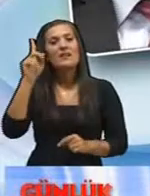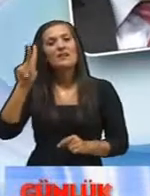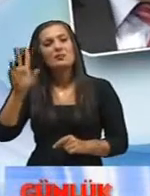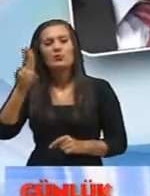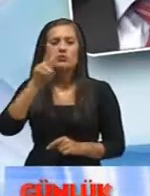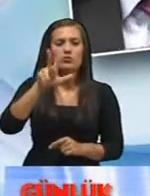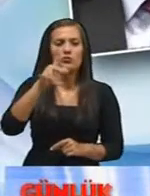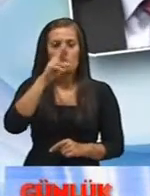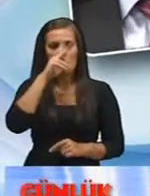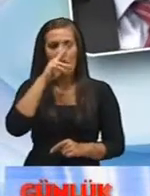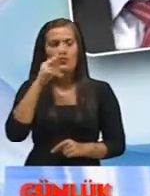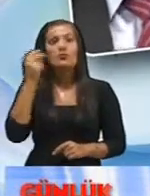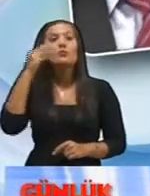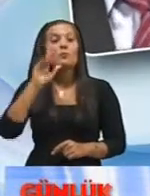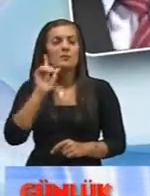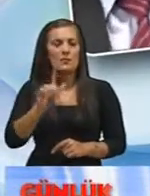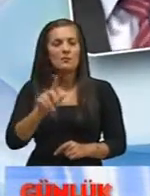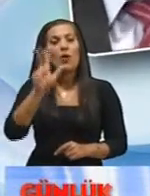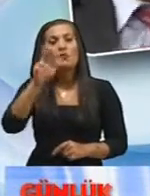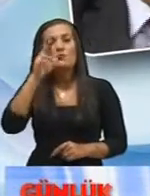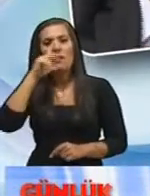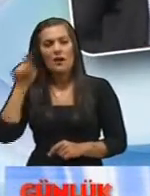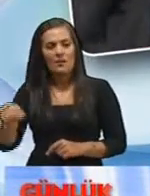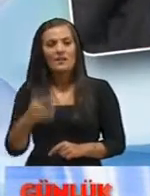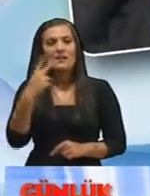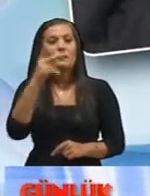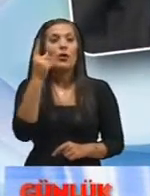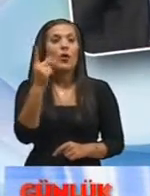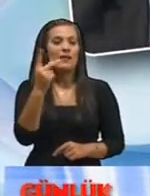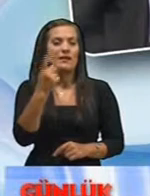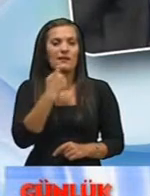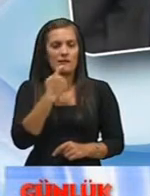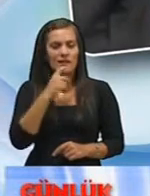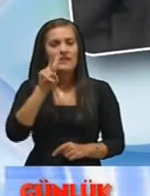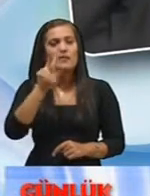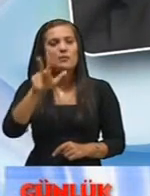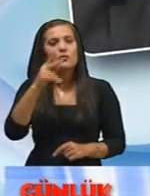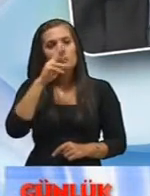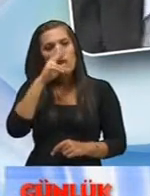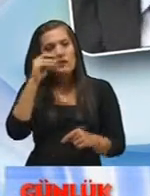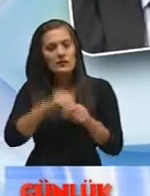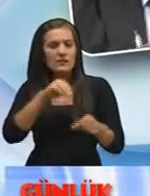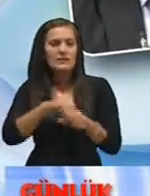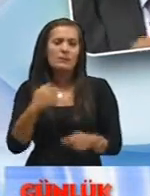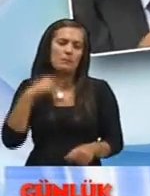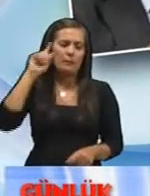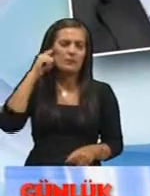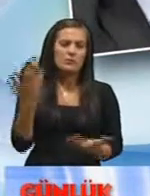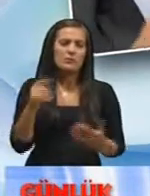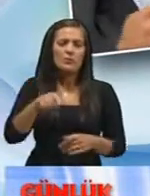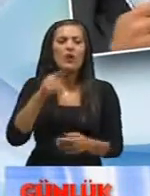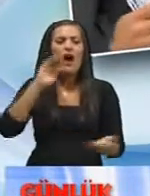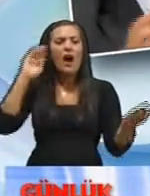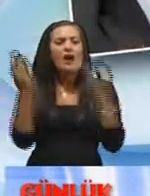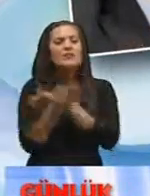akıllarda tutmamız gerekir. Bir de 30 Mart 2012. 23 Mart'ta bence işte bu Asrın